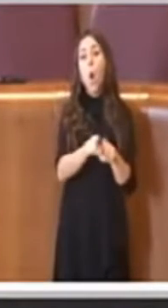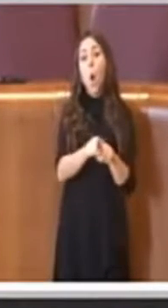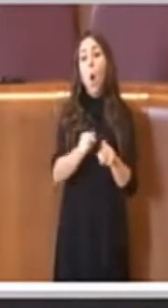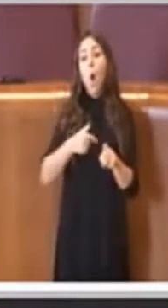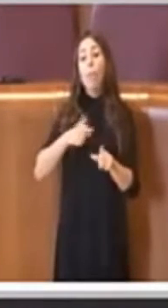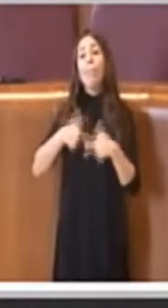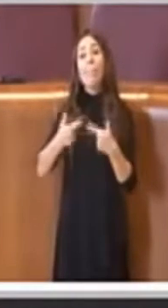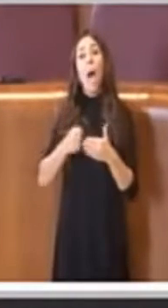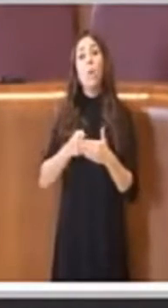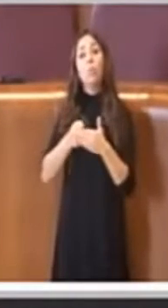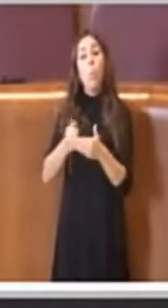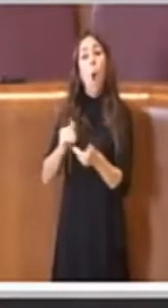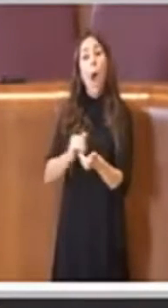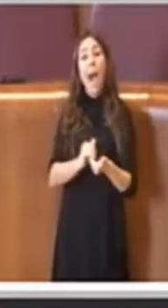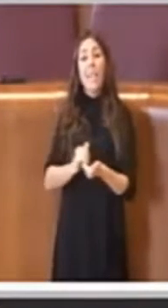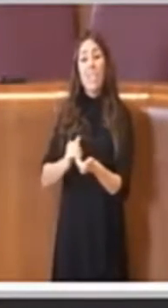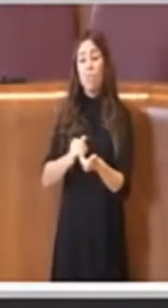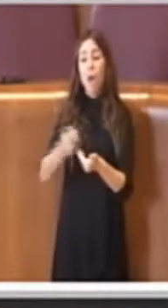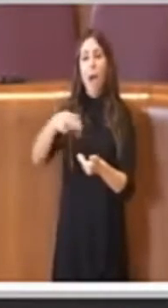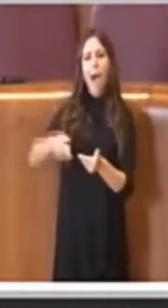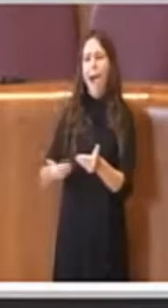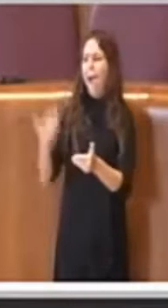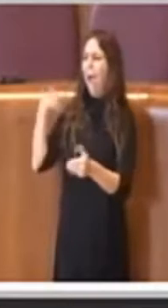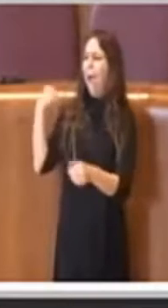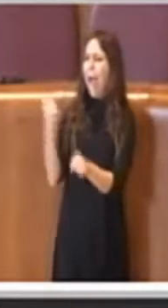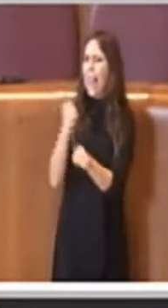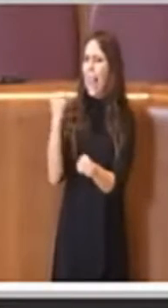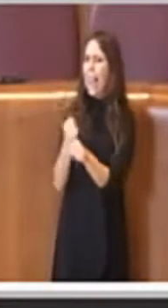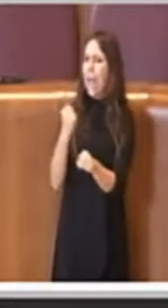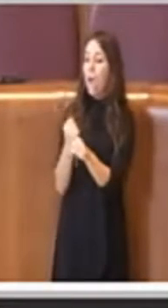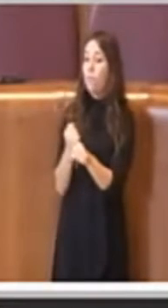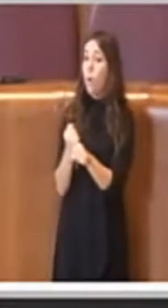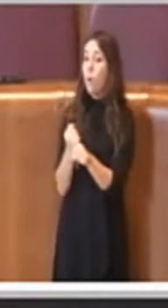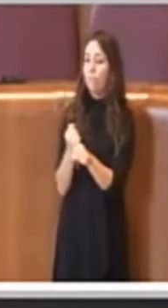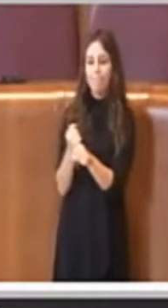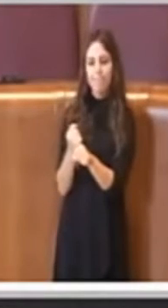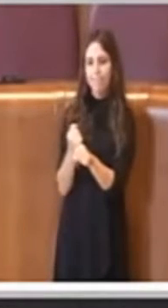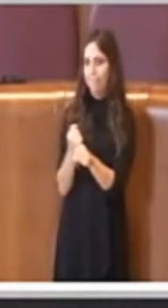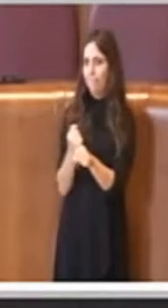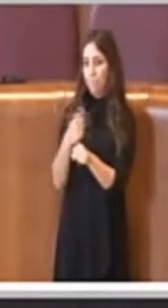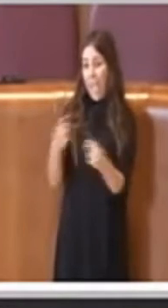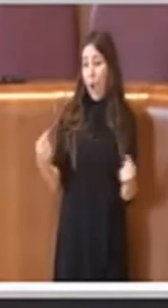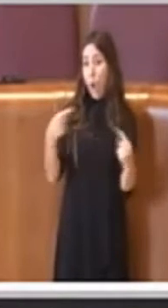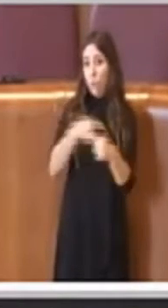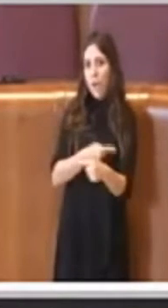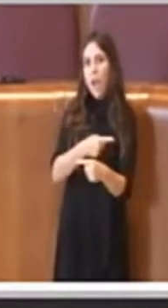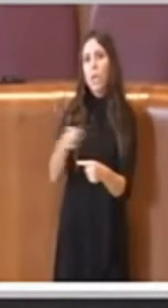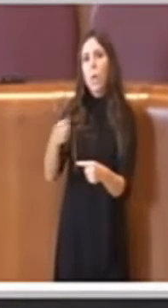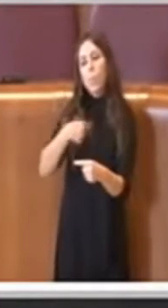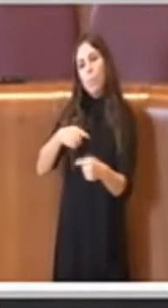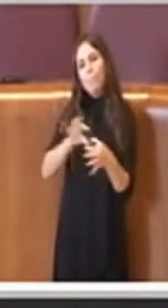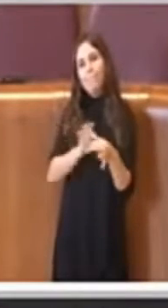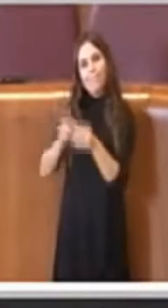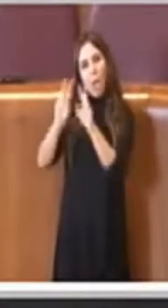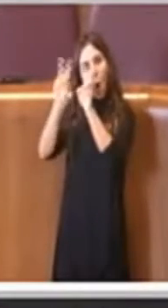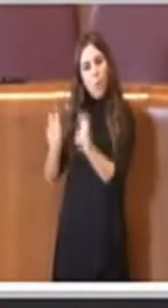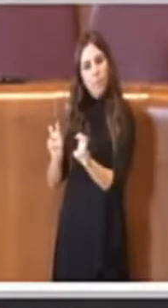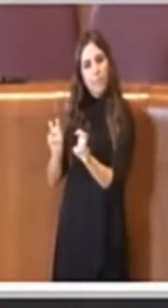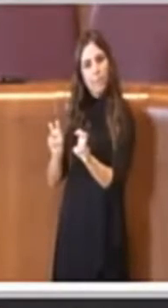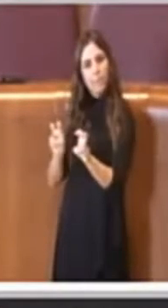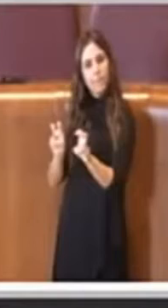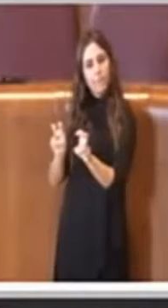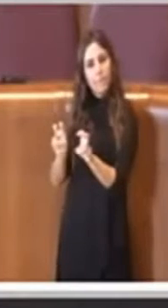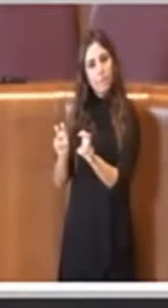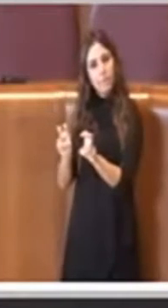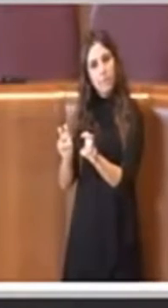alcune associazioni che da anni si abbattono per queste cose rispetto all'argomento che stiamo trattando. Pertanto